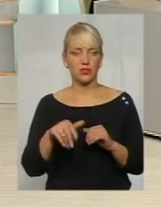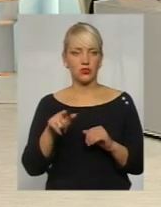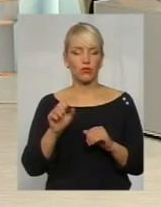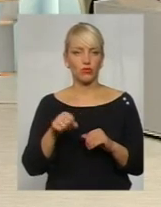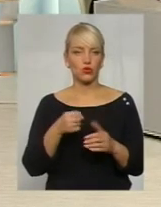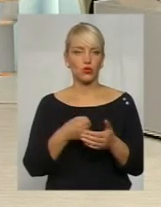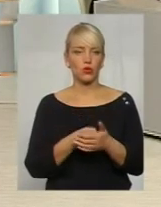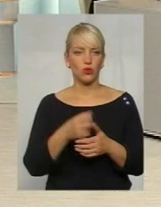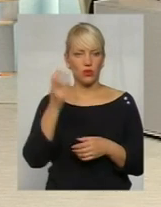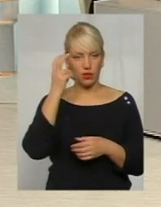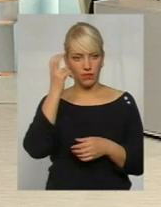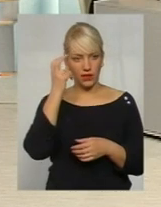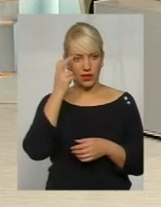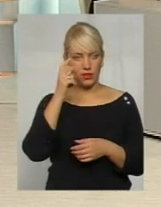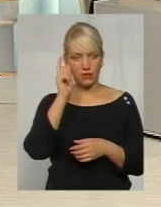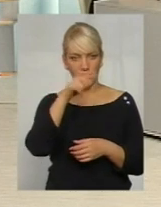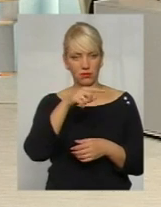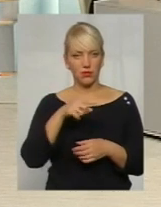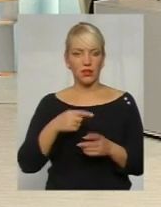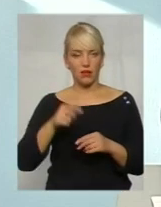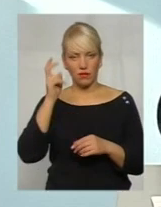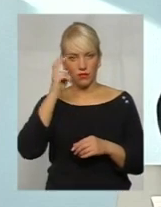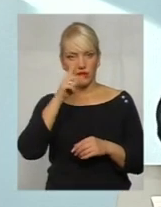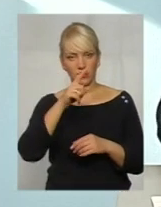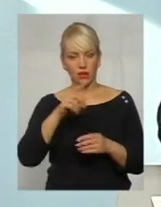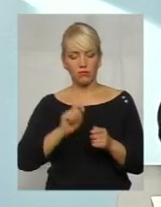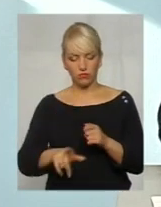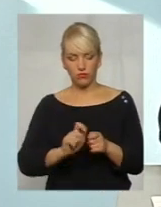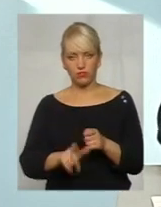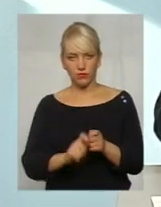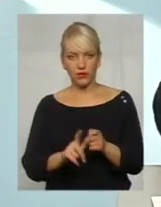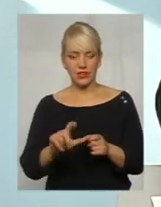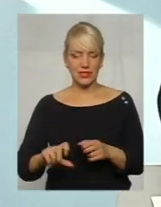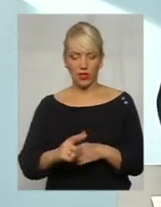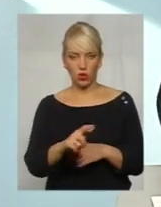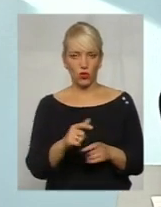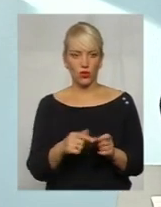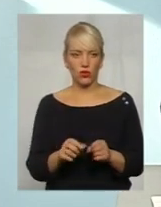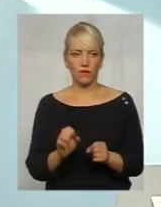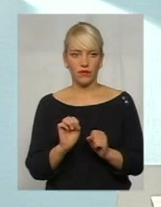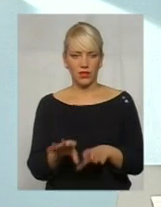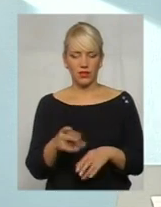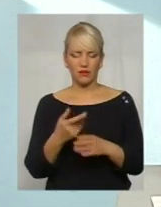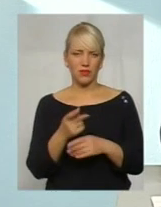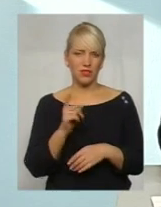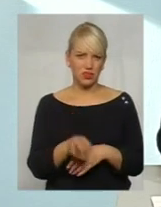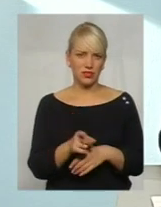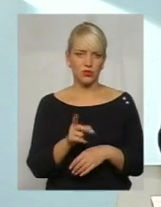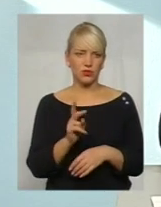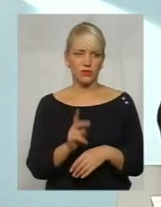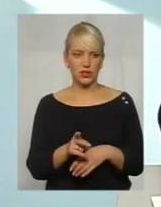можуть навіть в Київ завести. Він в Київ завезе, з ним там розрахується, вийде якась людина, віддасть йому тих тисячу, дві тисячі